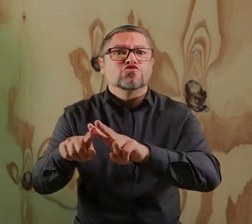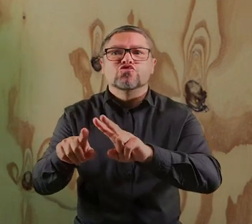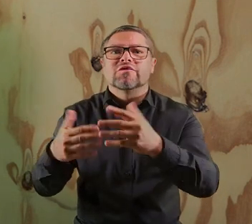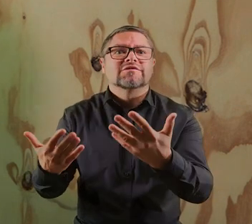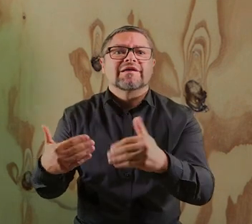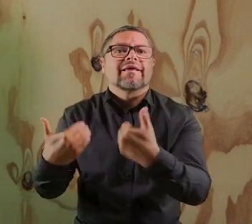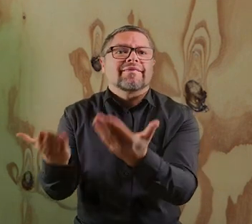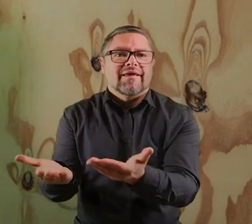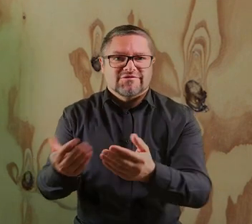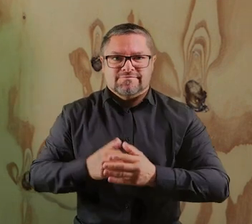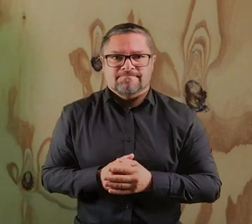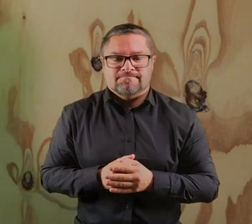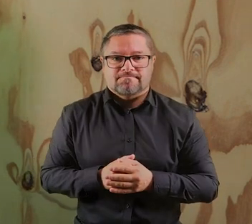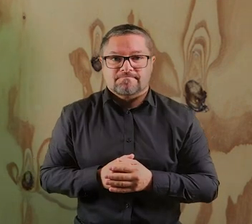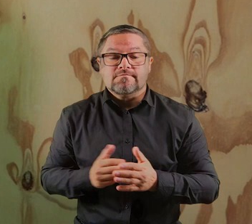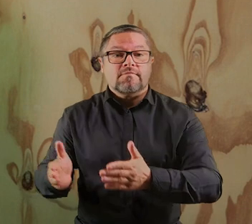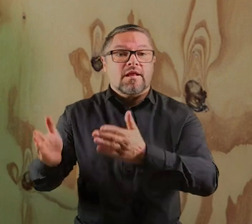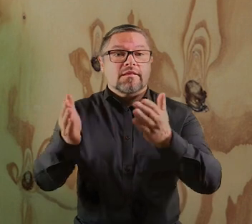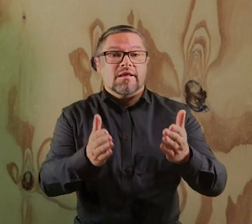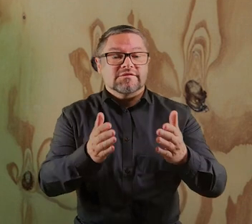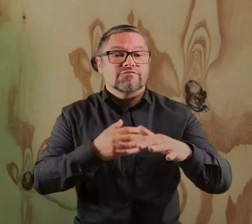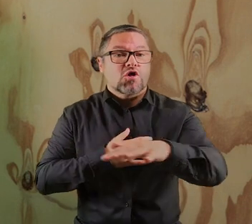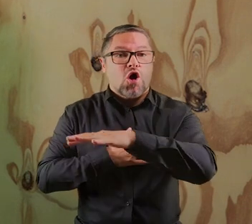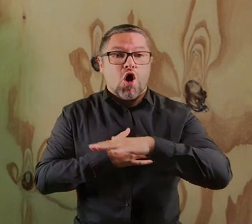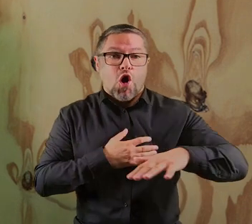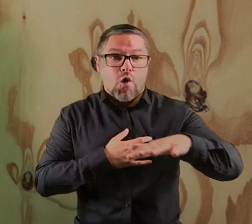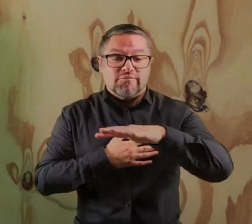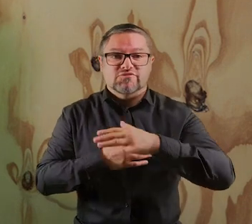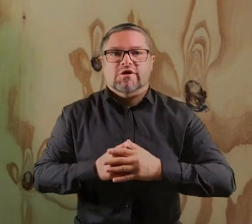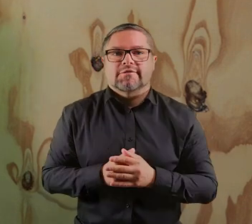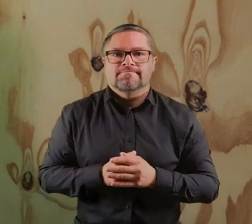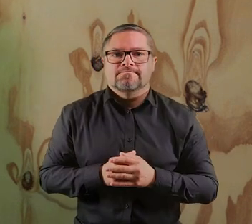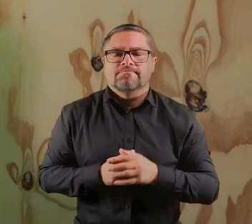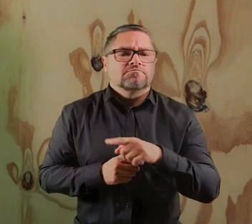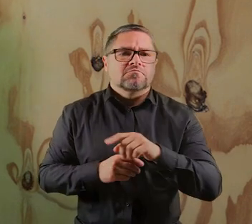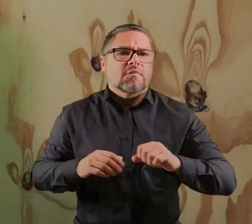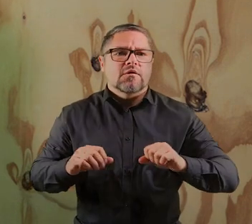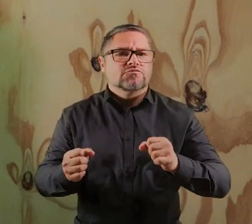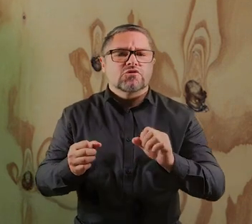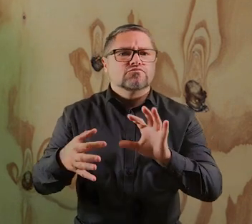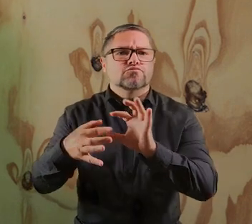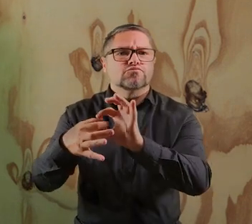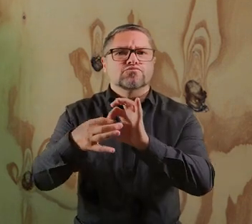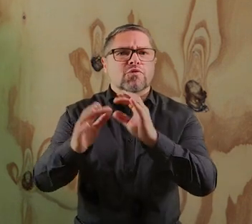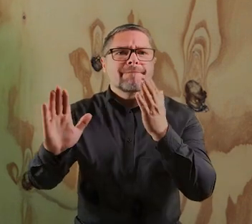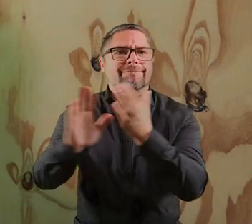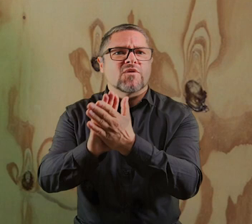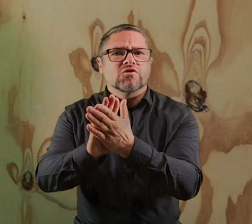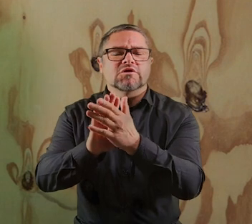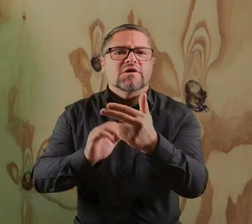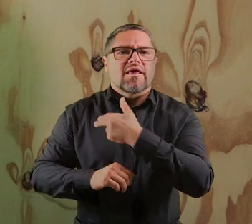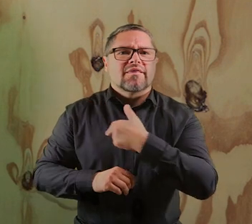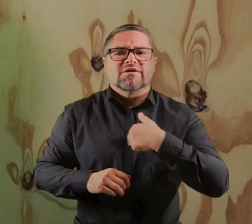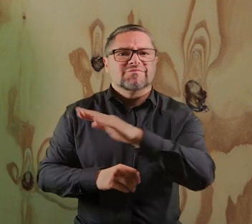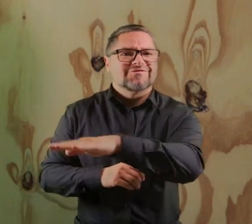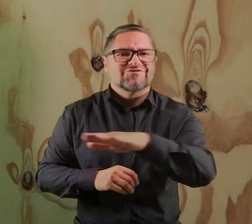przekazana. Następny obszar to są działania już związane bezpośrednio